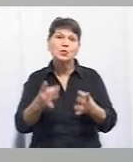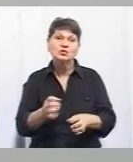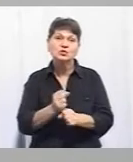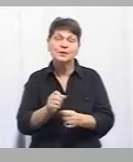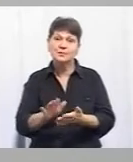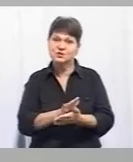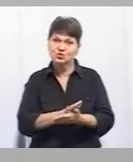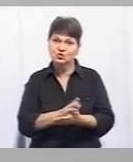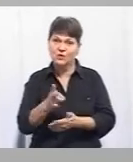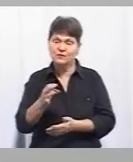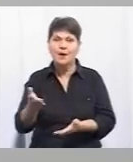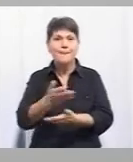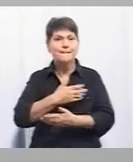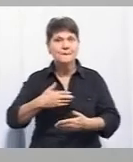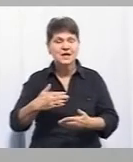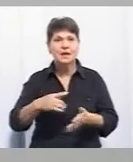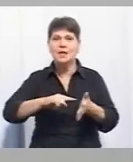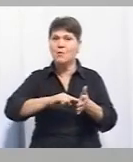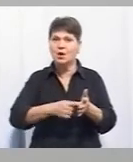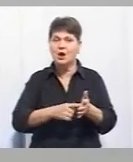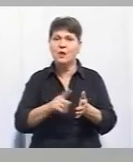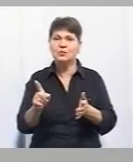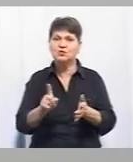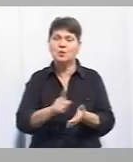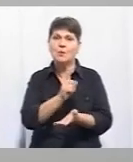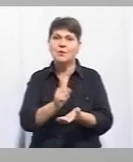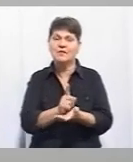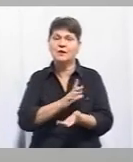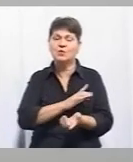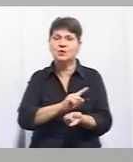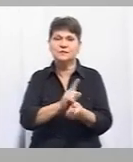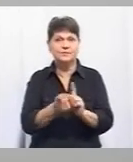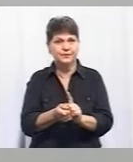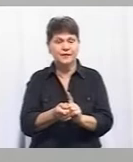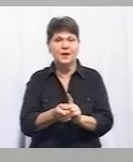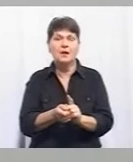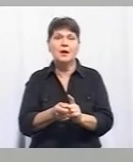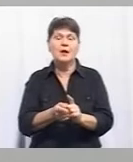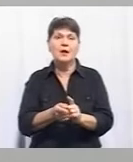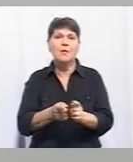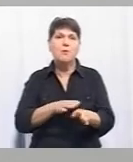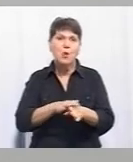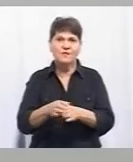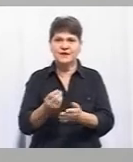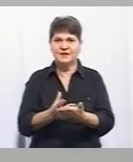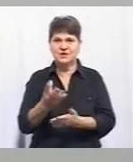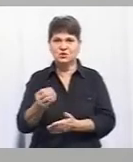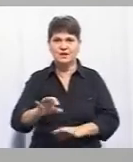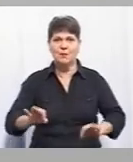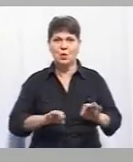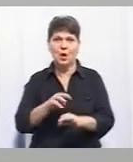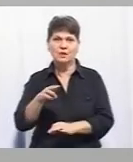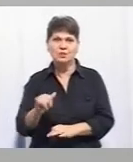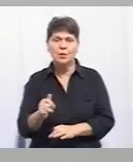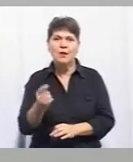Ми наполягаємо на тому, що це має змінюватися, що політика з донорами завжди про повне фінансування проєкту. Тобто, ми не беремо, знаєте, з